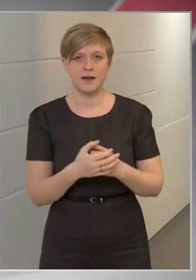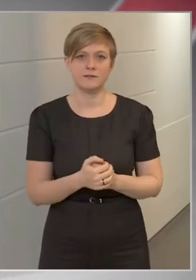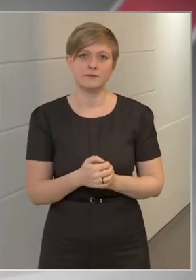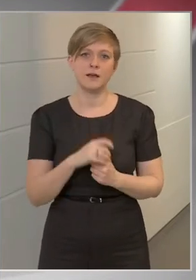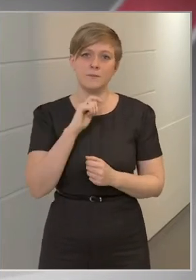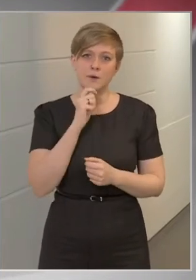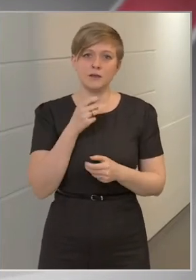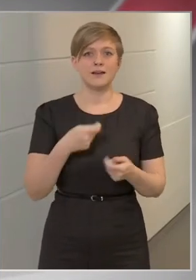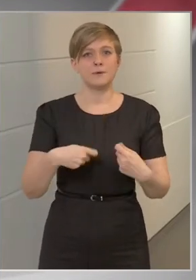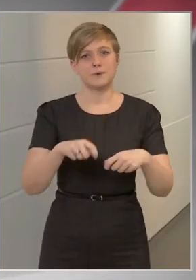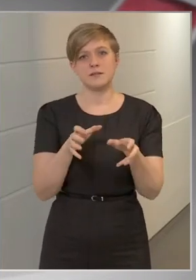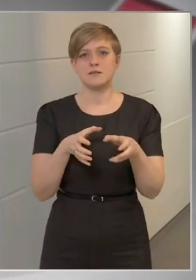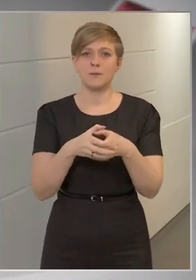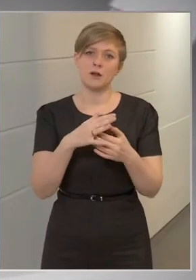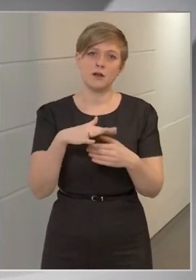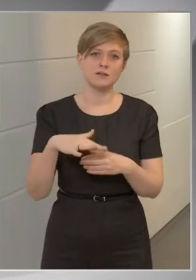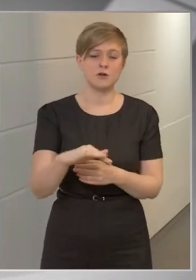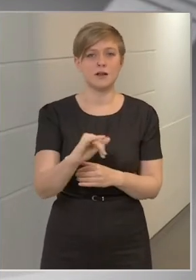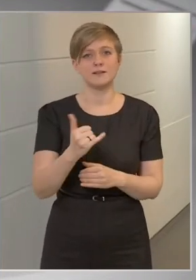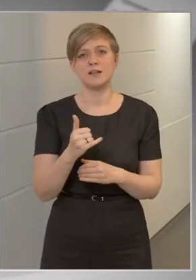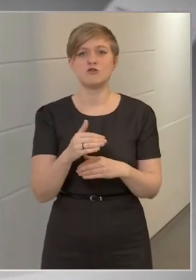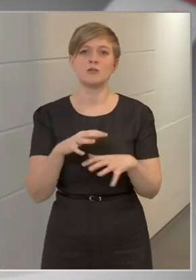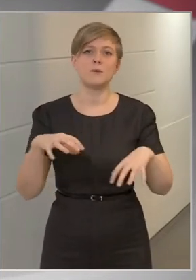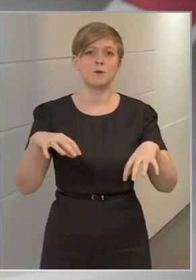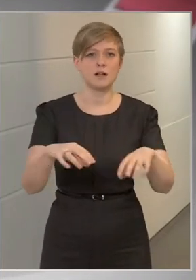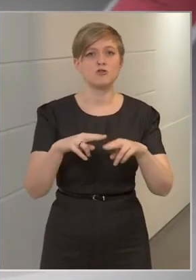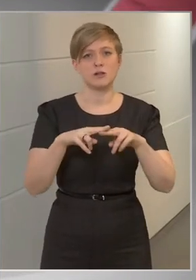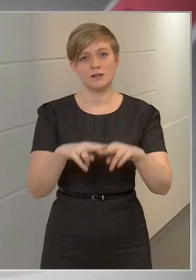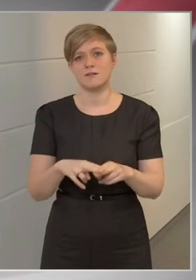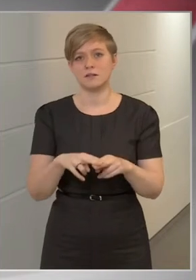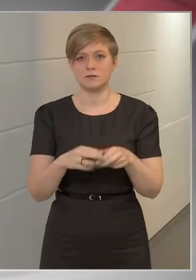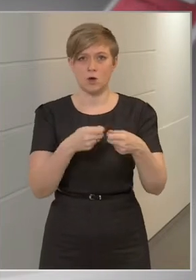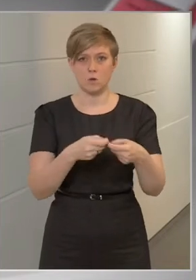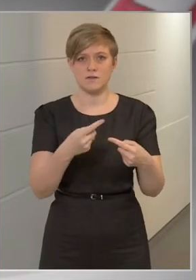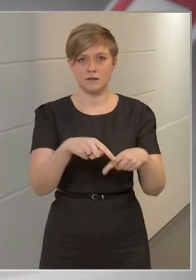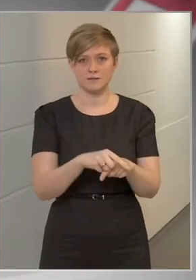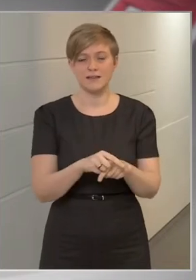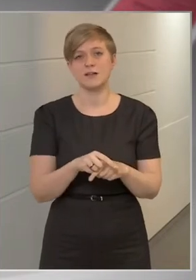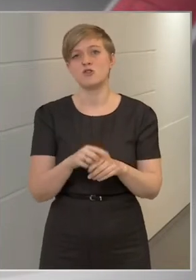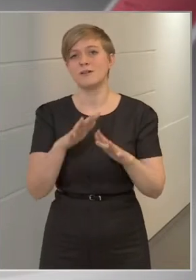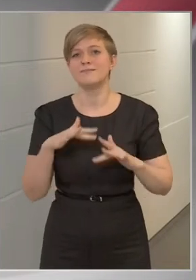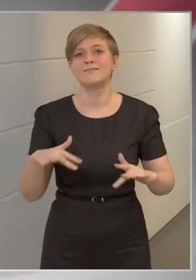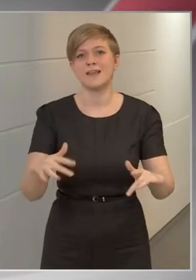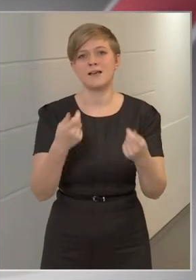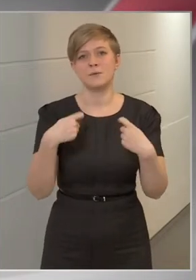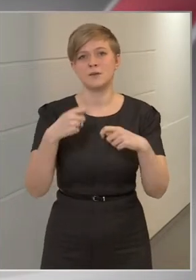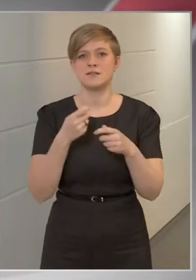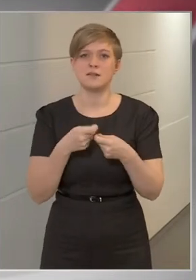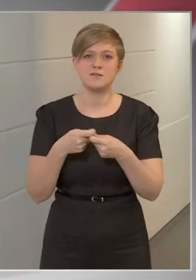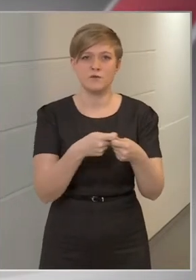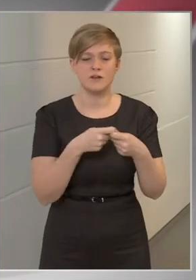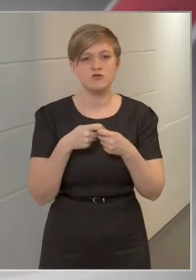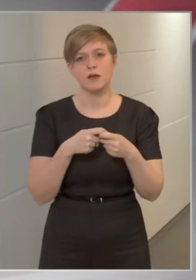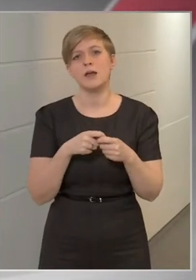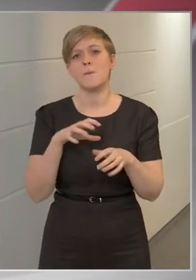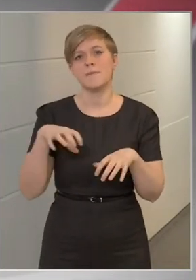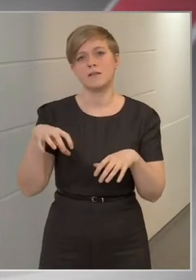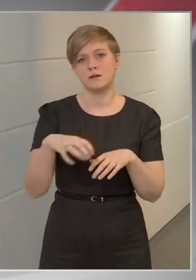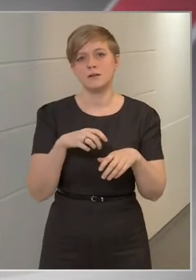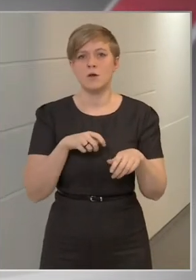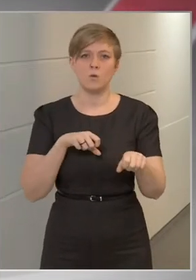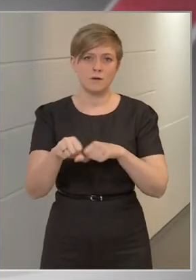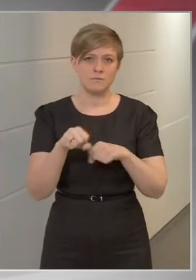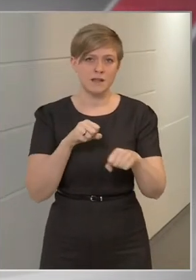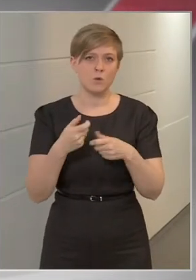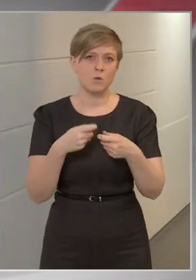a Magyar Építészkamara terület és településrendezési tagozatát, tájépítészek szövetségét, megyei önkormányzatok